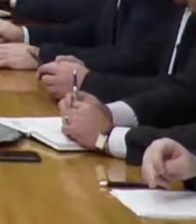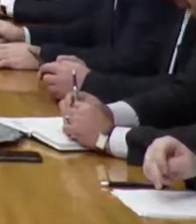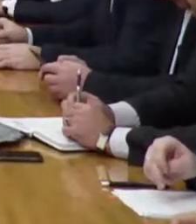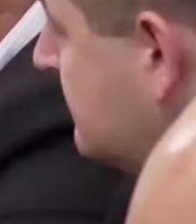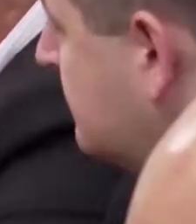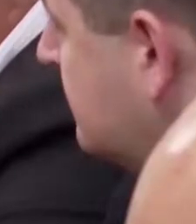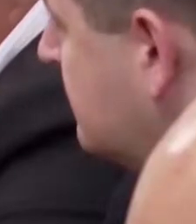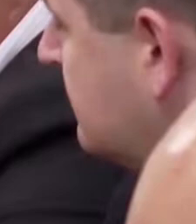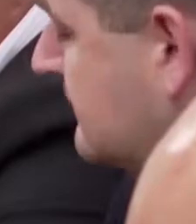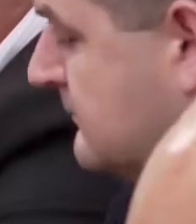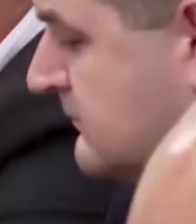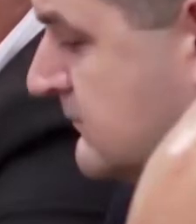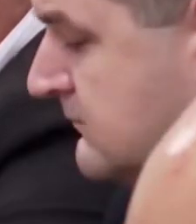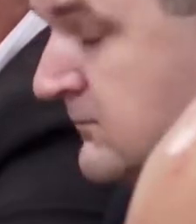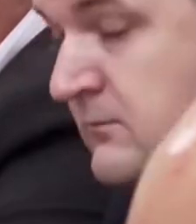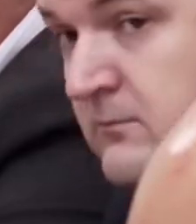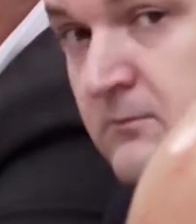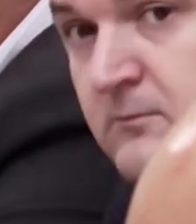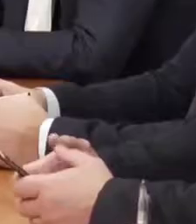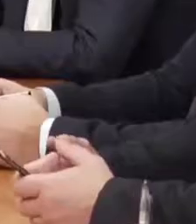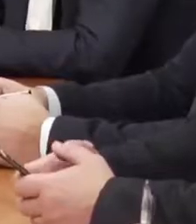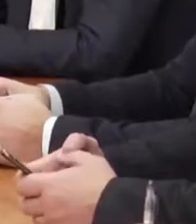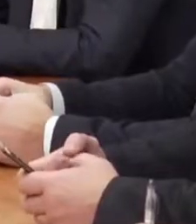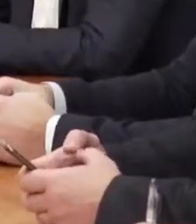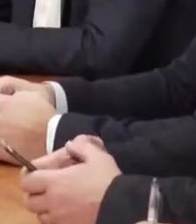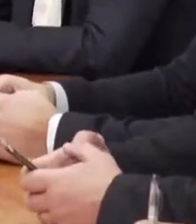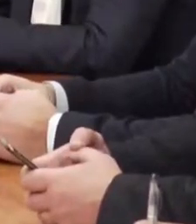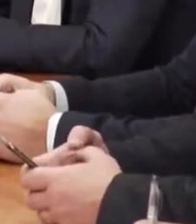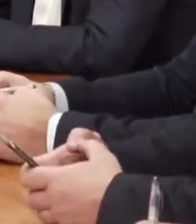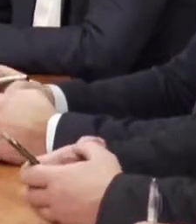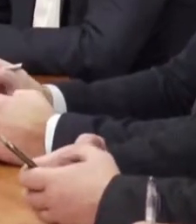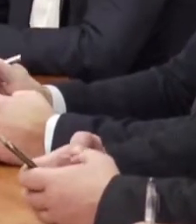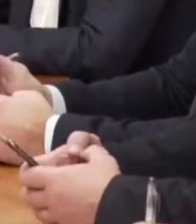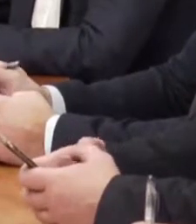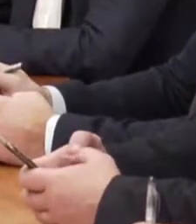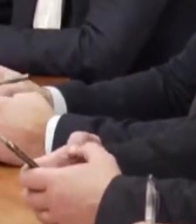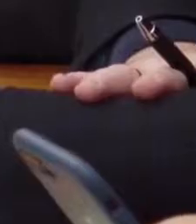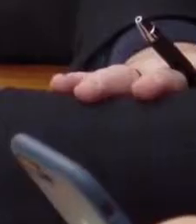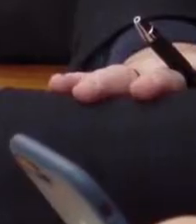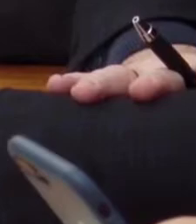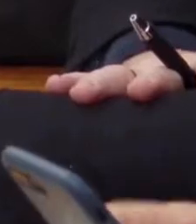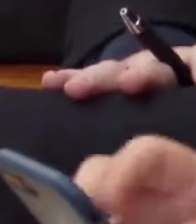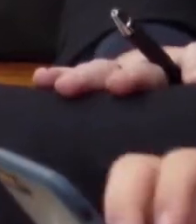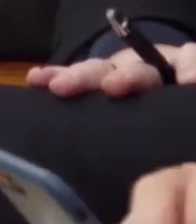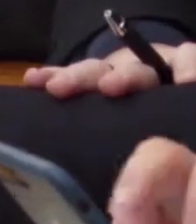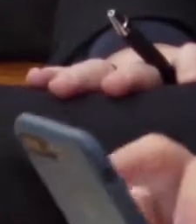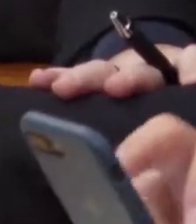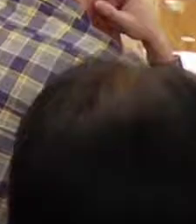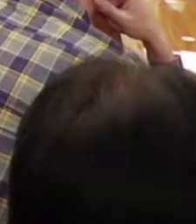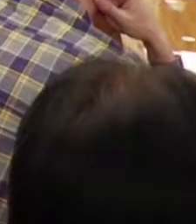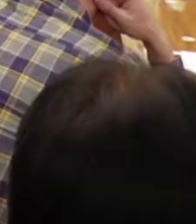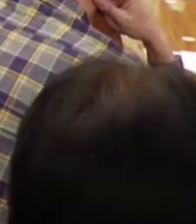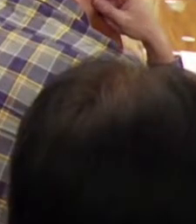інженер ТЕЦ Федір Шевченко під час апаратної наради міськвиконкому розповів, що на їх мережі виявлені дефекти. Говорити про це пресслужба